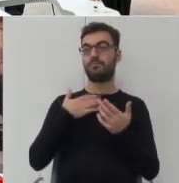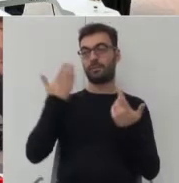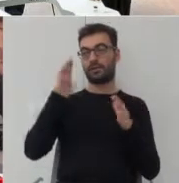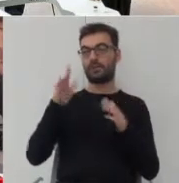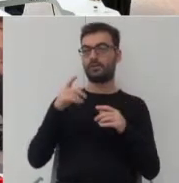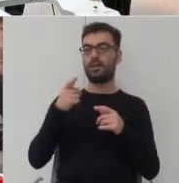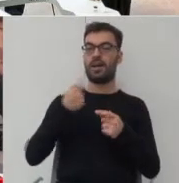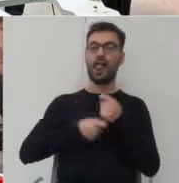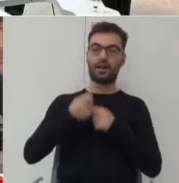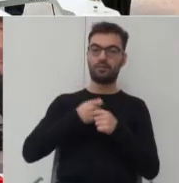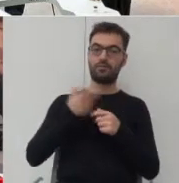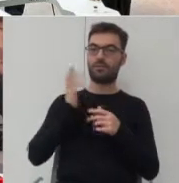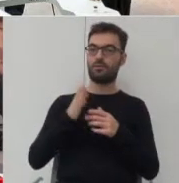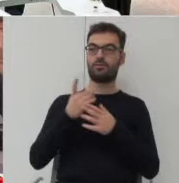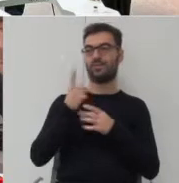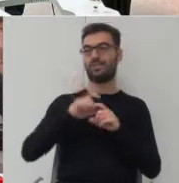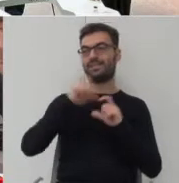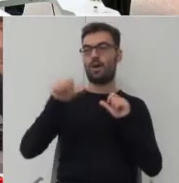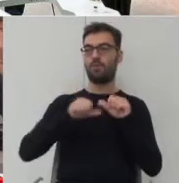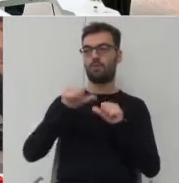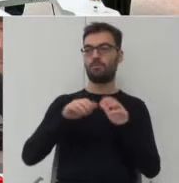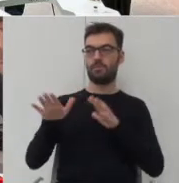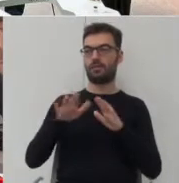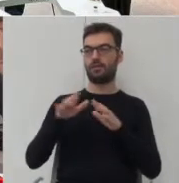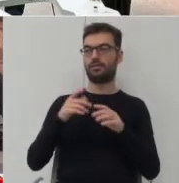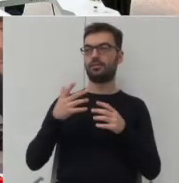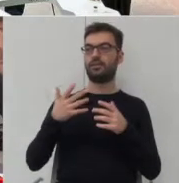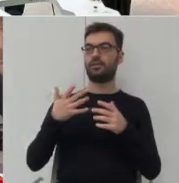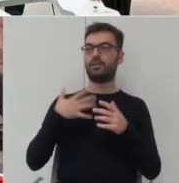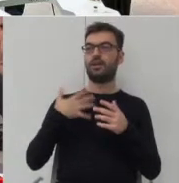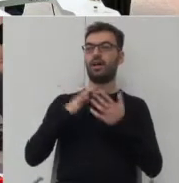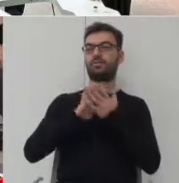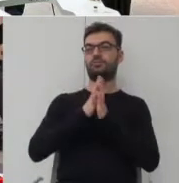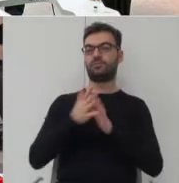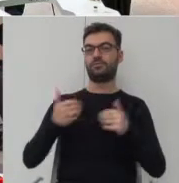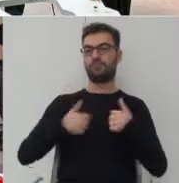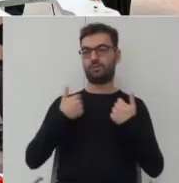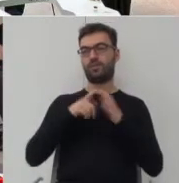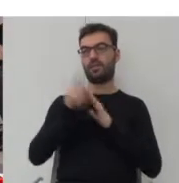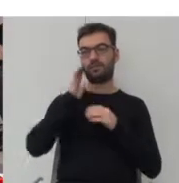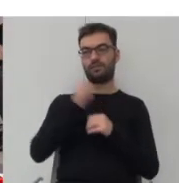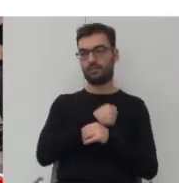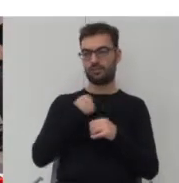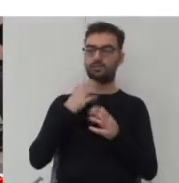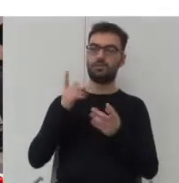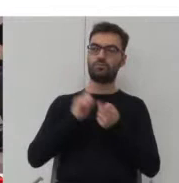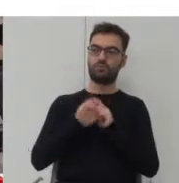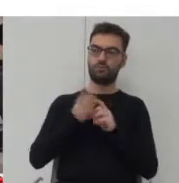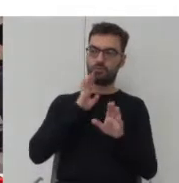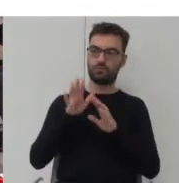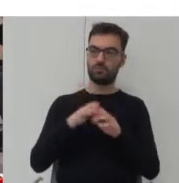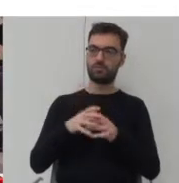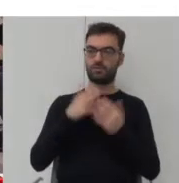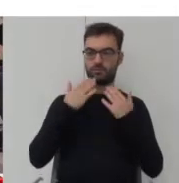galerie handlowe nie staną się jedynymi całorocznymi przestrzeniami rekreacji dla naszych mieszkańców Warszawy i będziemy się też spotykać w takich miejscach.